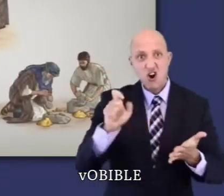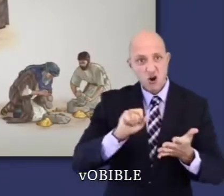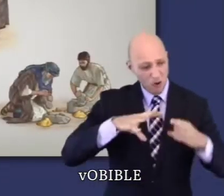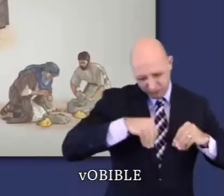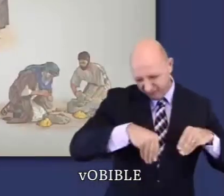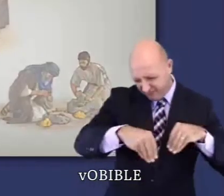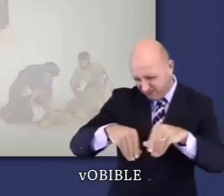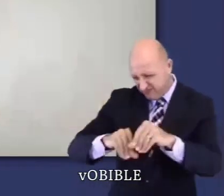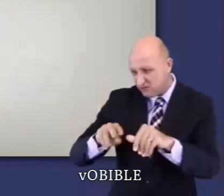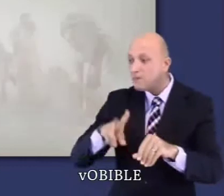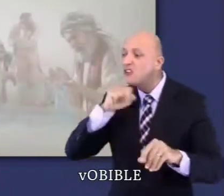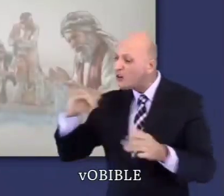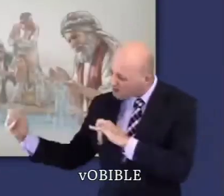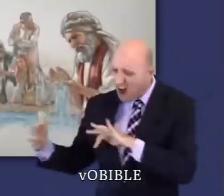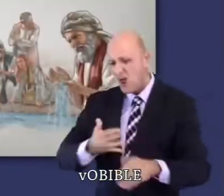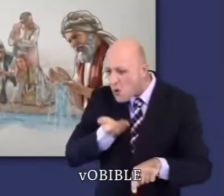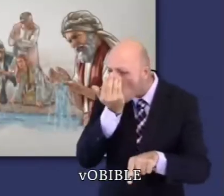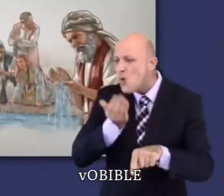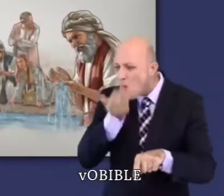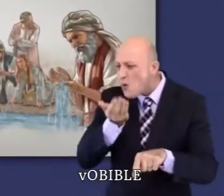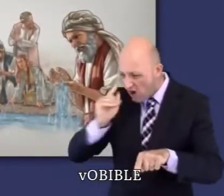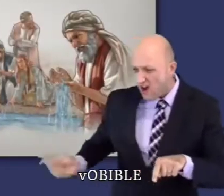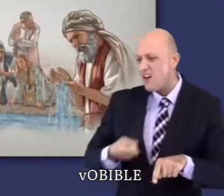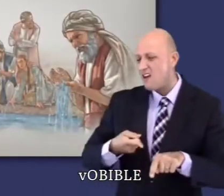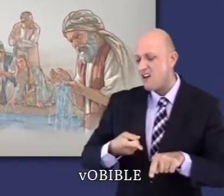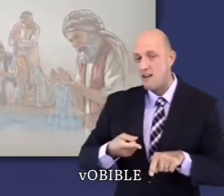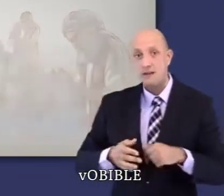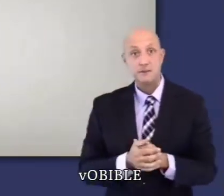puis il disperse la poudre sur l'eau et la fait boire aux Israélites.